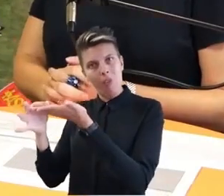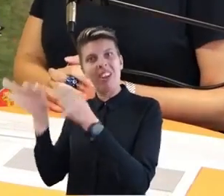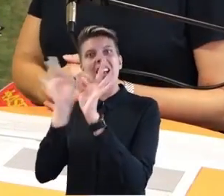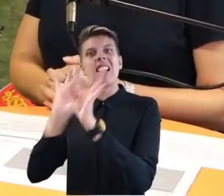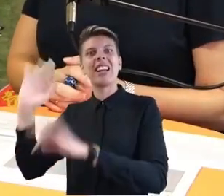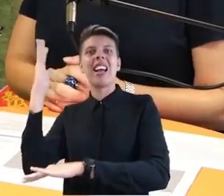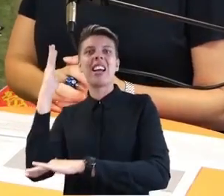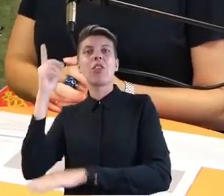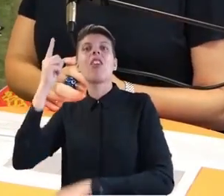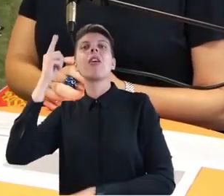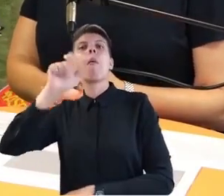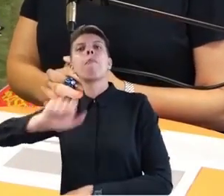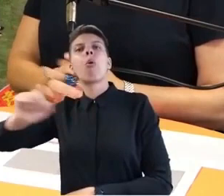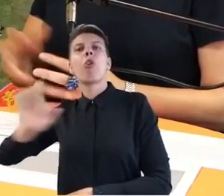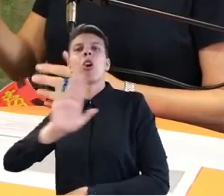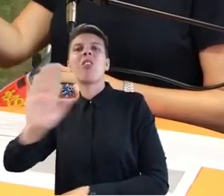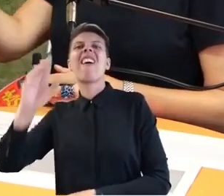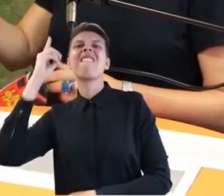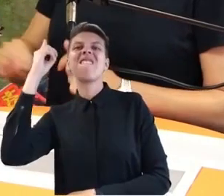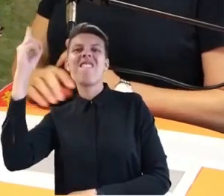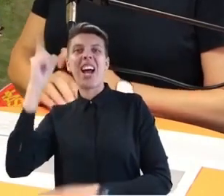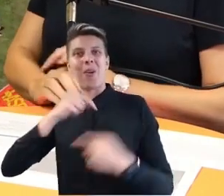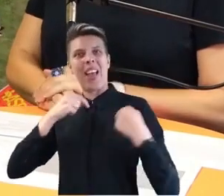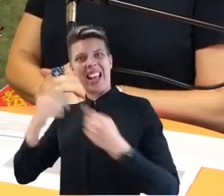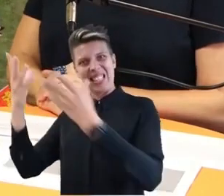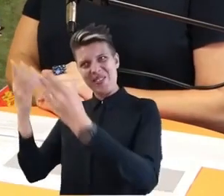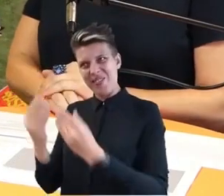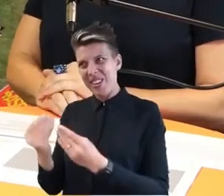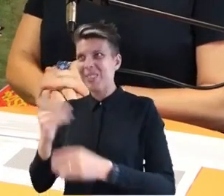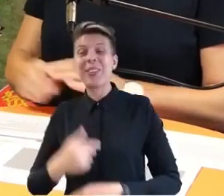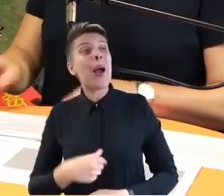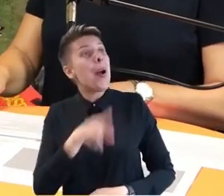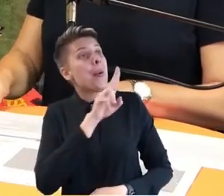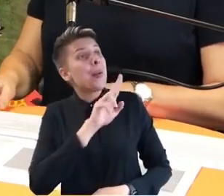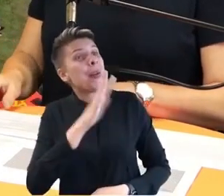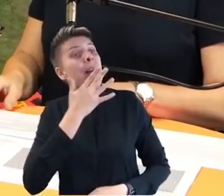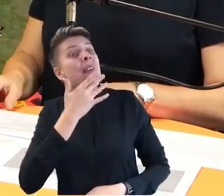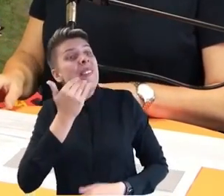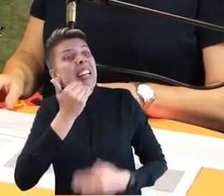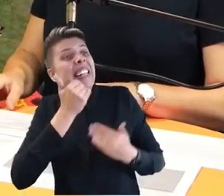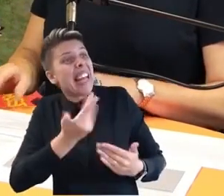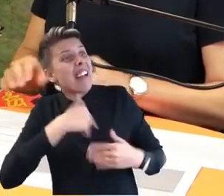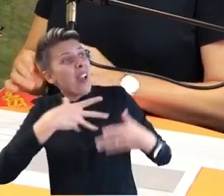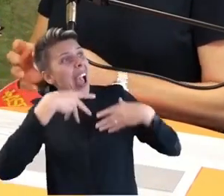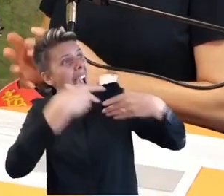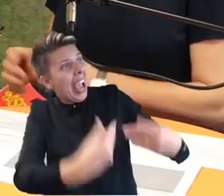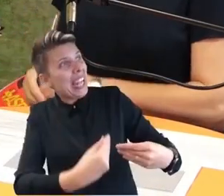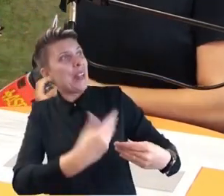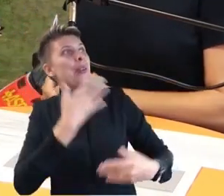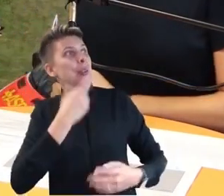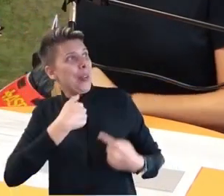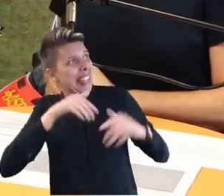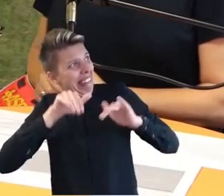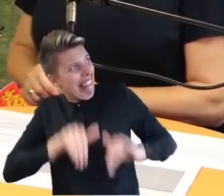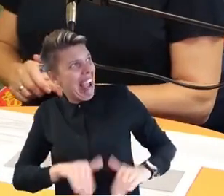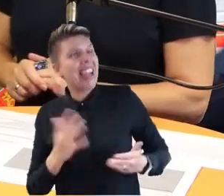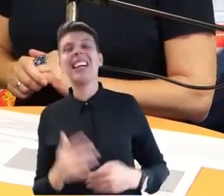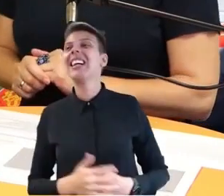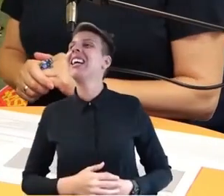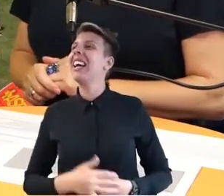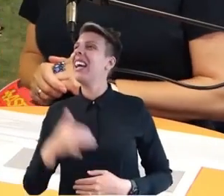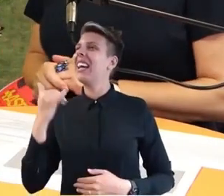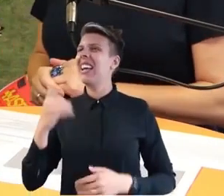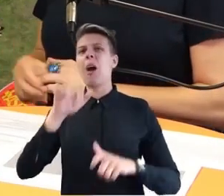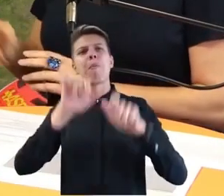Referates Warnung der Bevölkerung. Herzlich willkommen. Ursula, vielen Dank für die Einladung. Schön, dass ich da sein darf. Ja, die Aufgabe